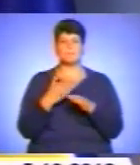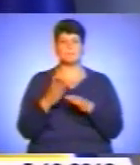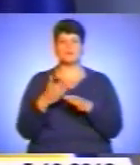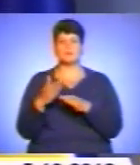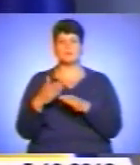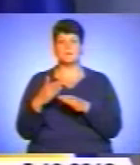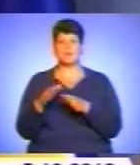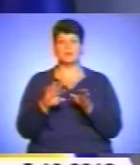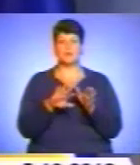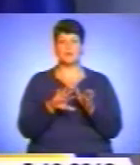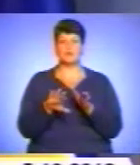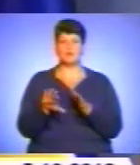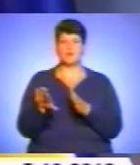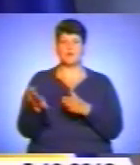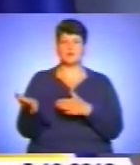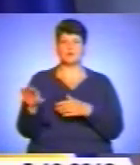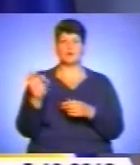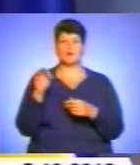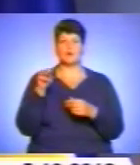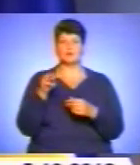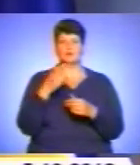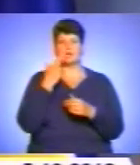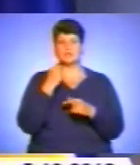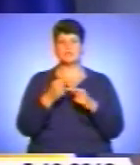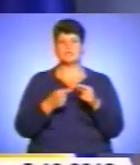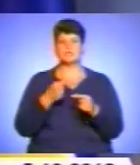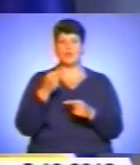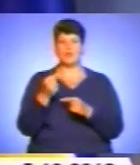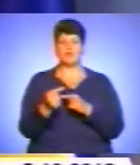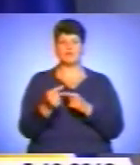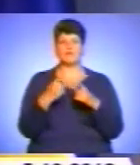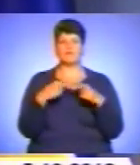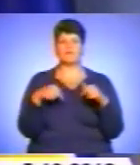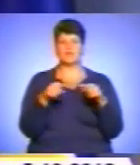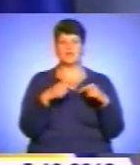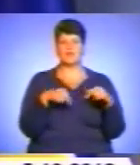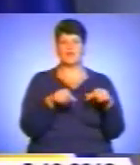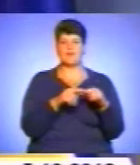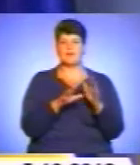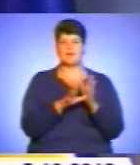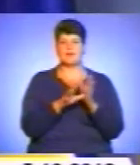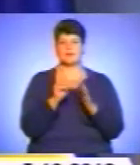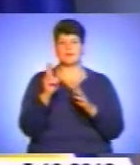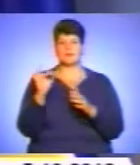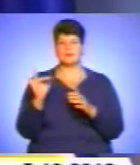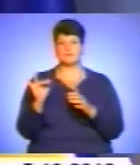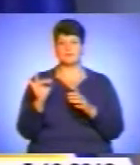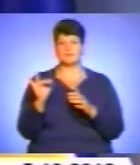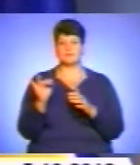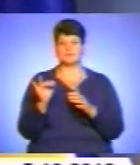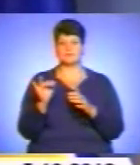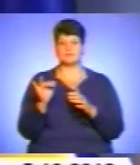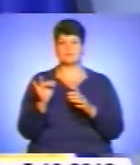відходить від традиційних видів енергетики. Істощаються